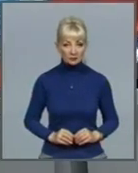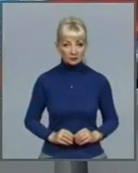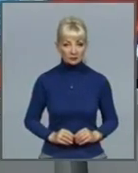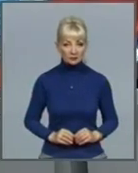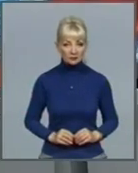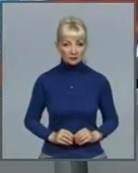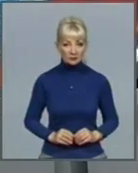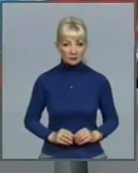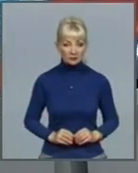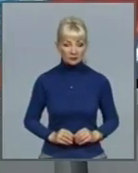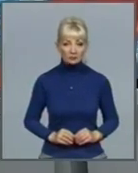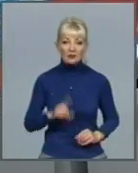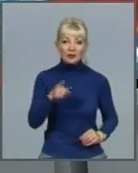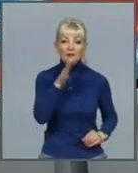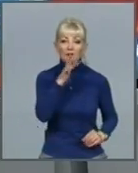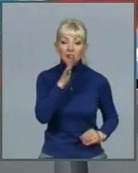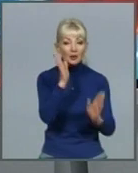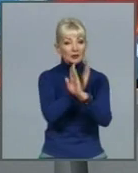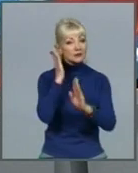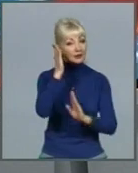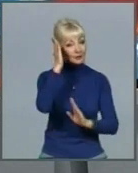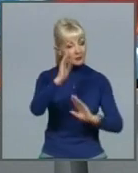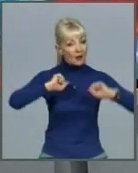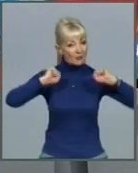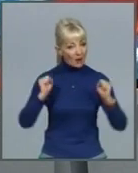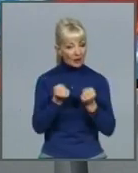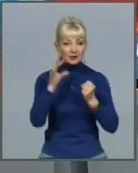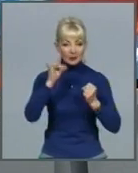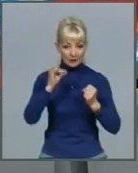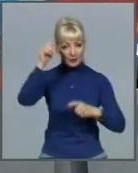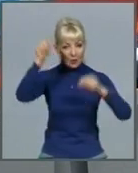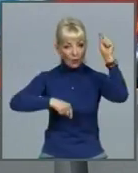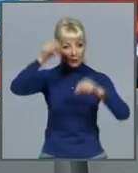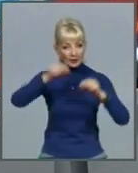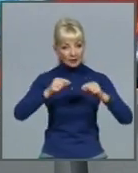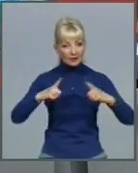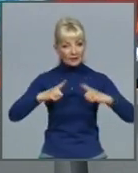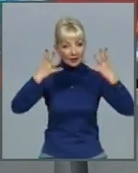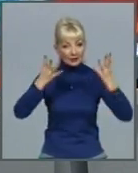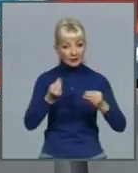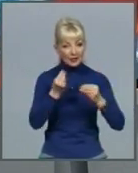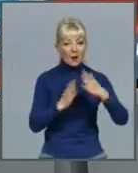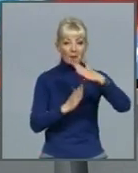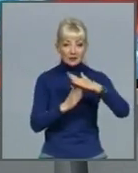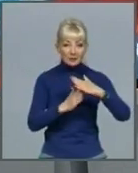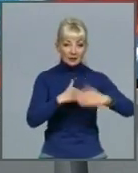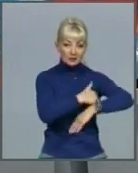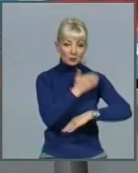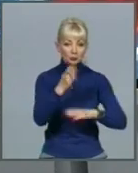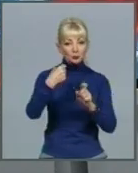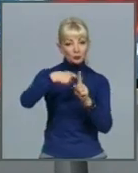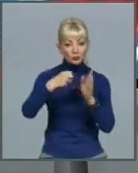Тим часом синоптики прогнозують похолодання та опади. На вихідні максимальна температура повітря очікується плюс 17 градусів.